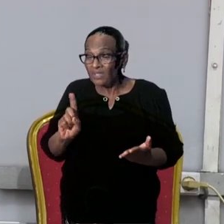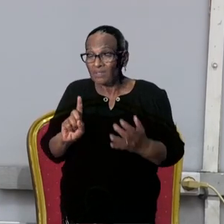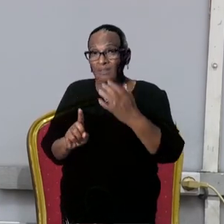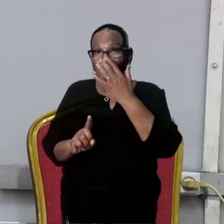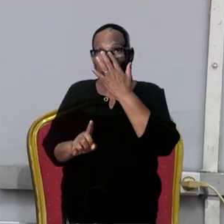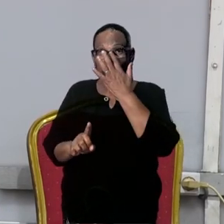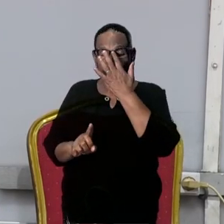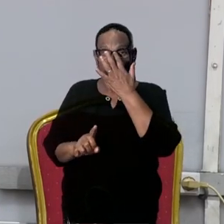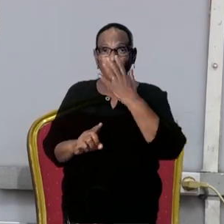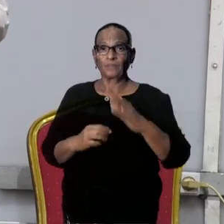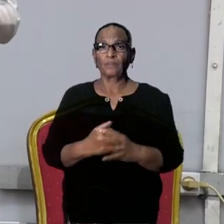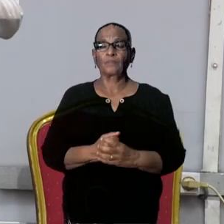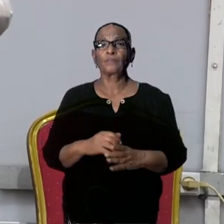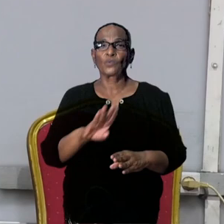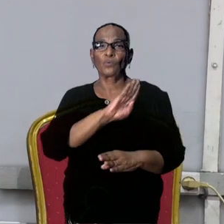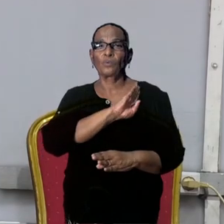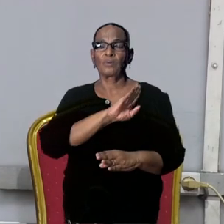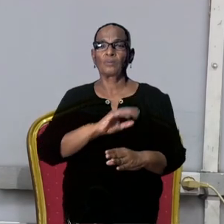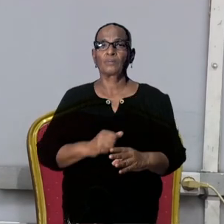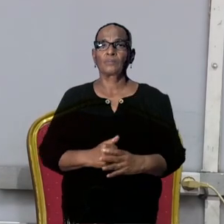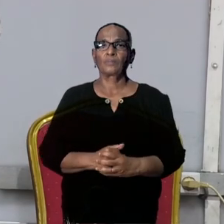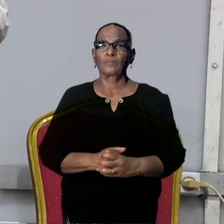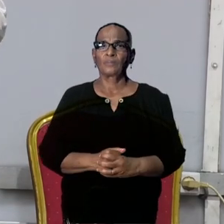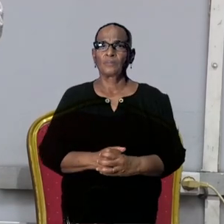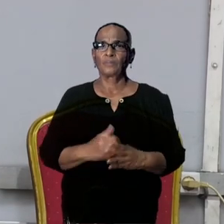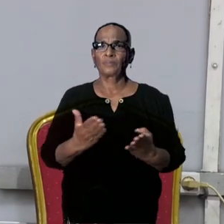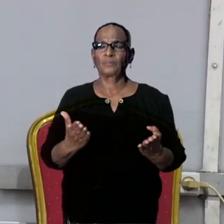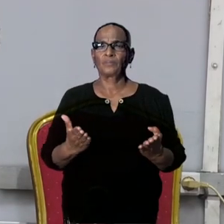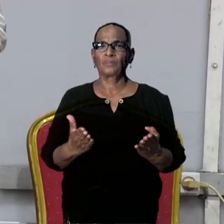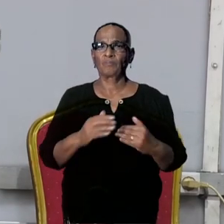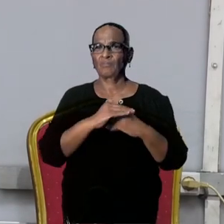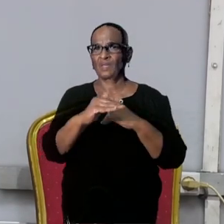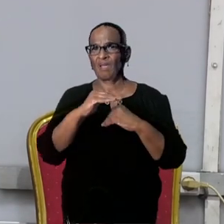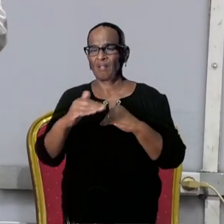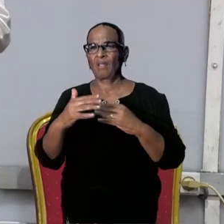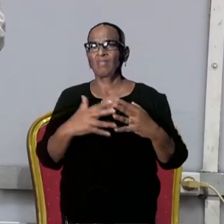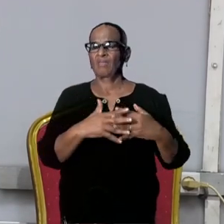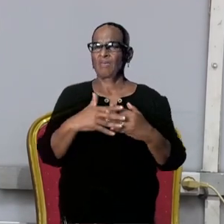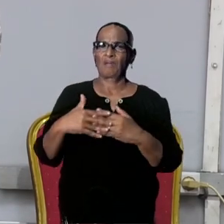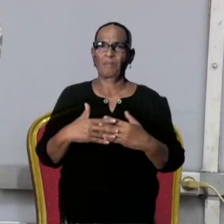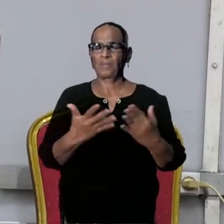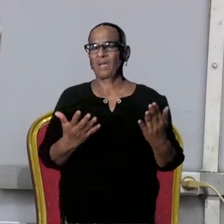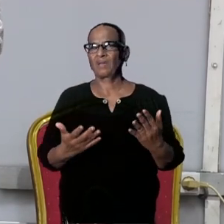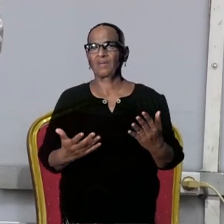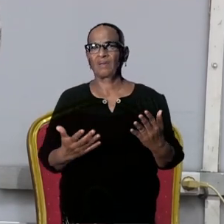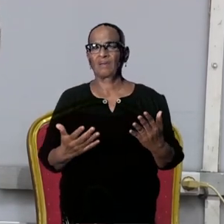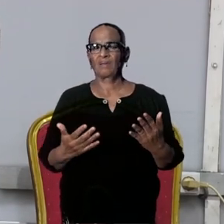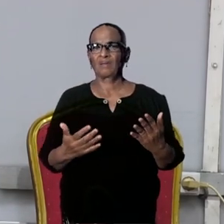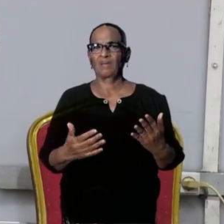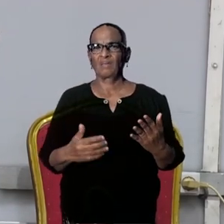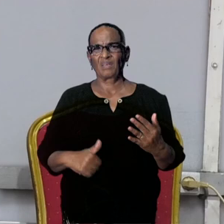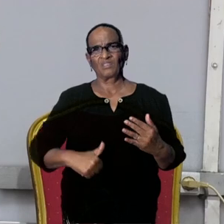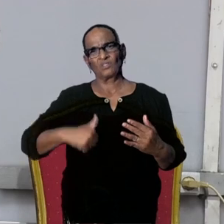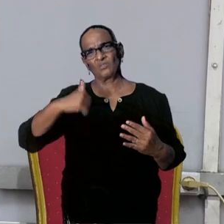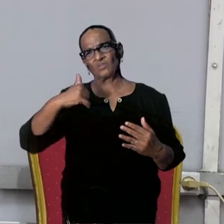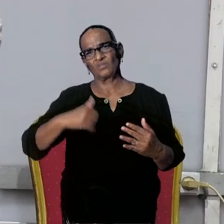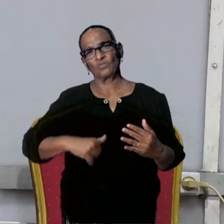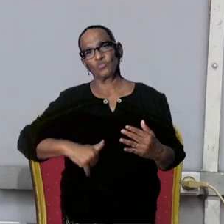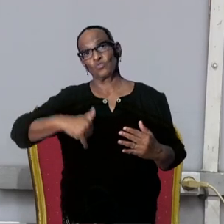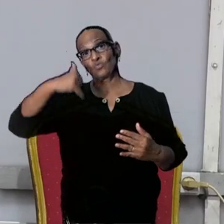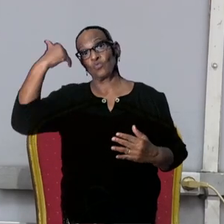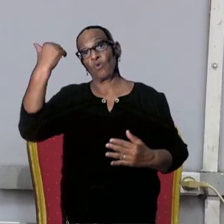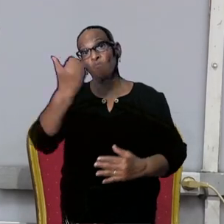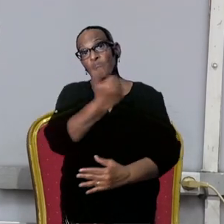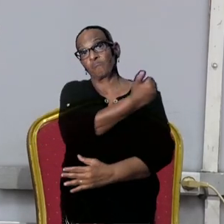En verder, er zijn Europese landen en Amerika die zoveel vaccins hebben